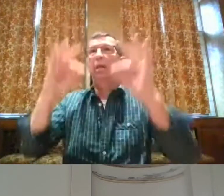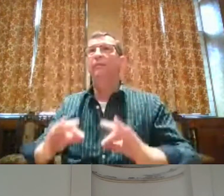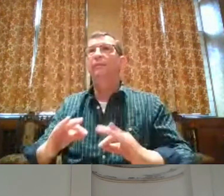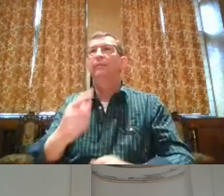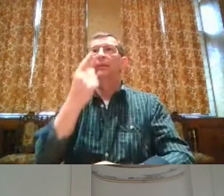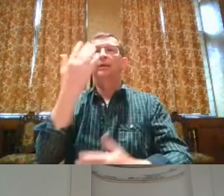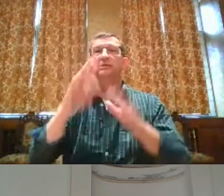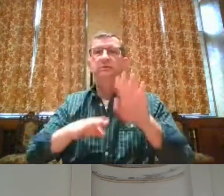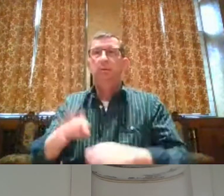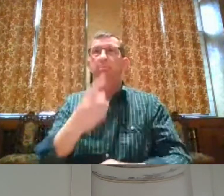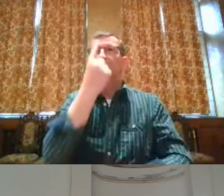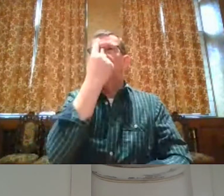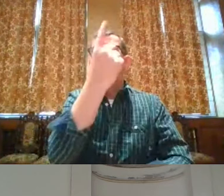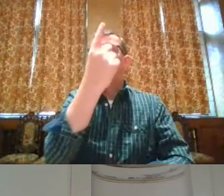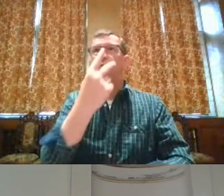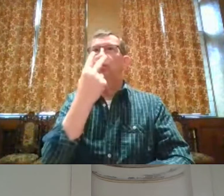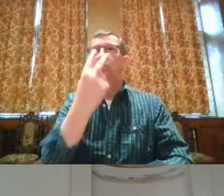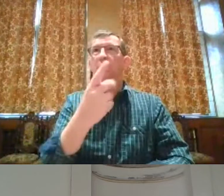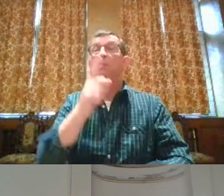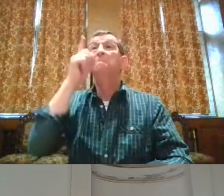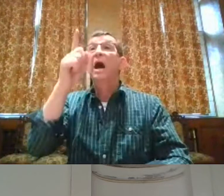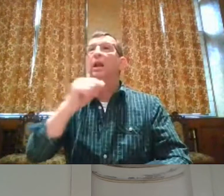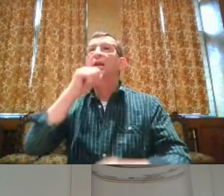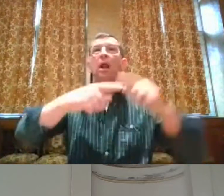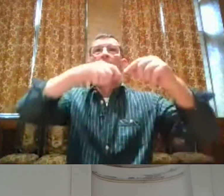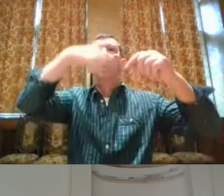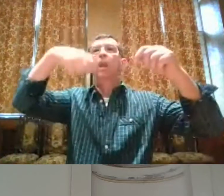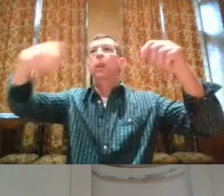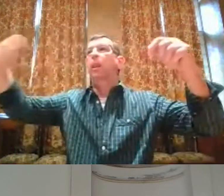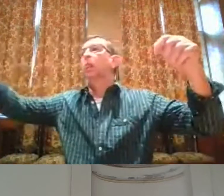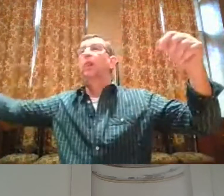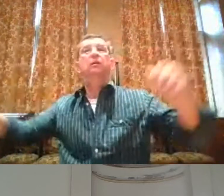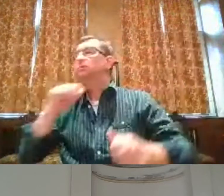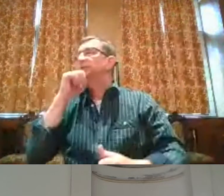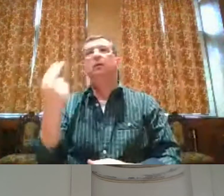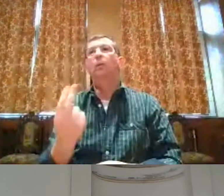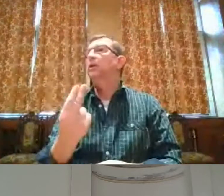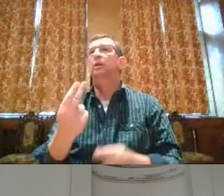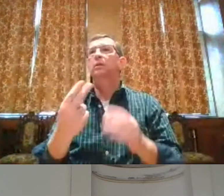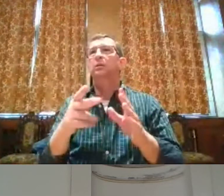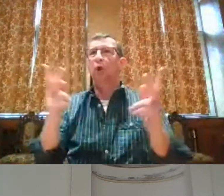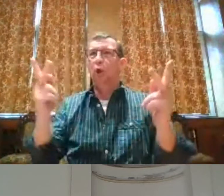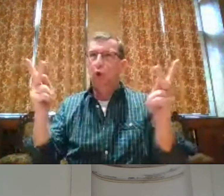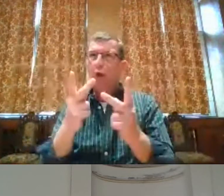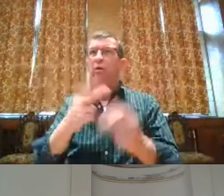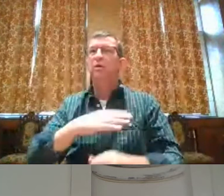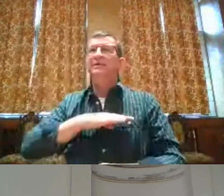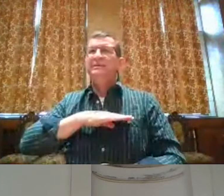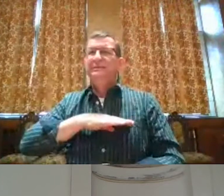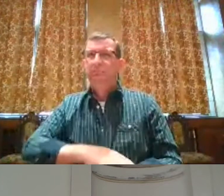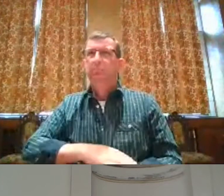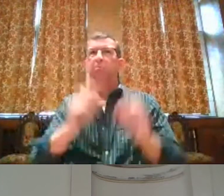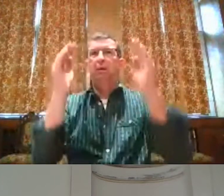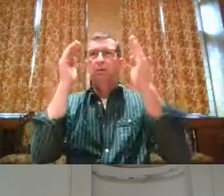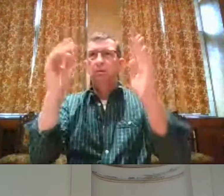vooral belangrijk dat je het stappenplan volgt. Stap één, stap twee. Maar je moet niet onmiddellijk alles gaan. Het